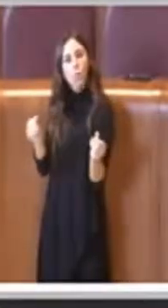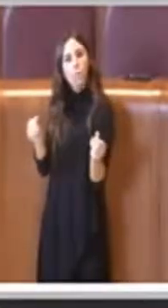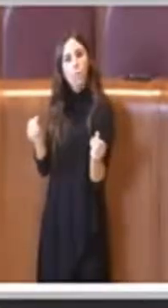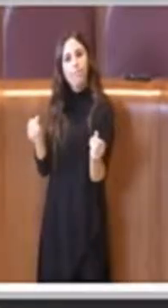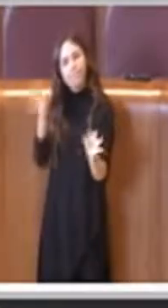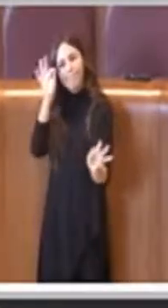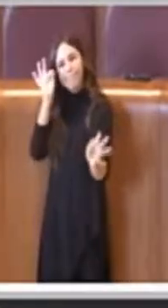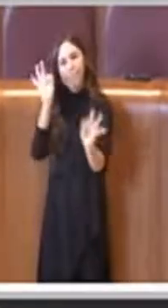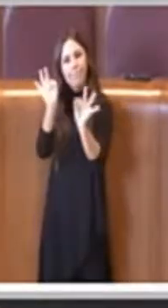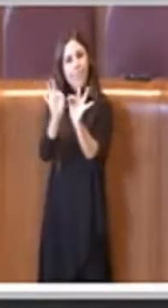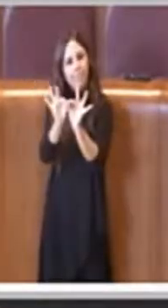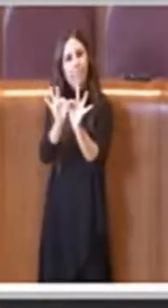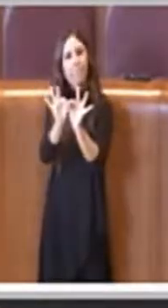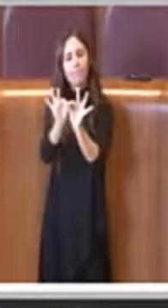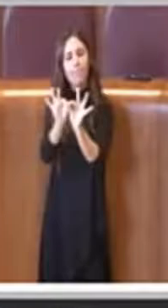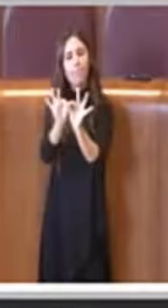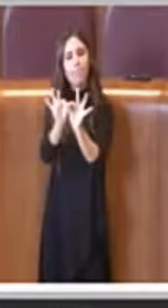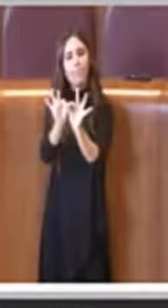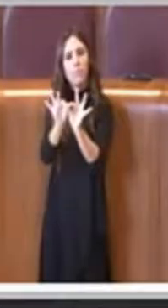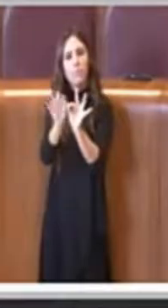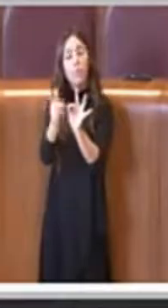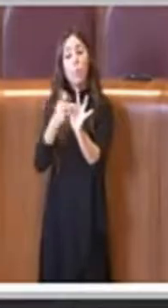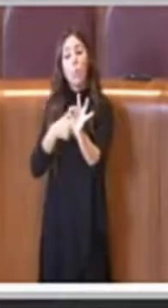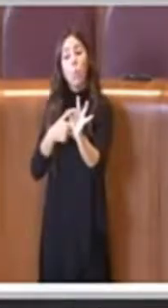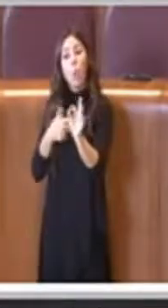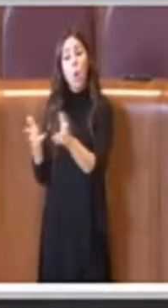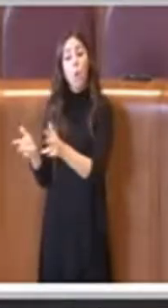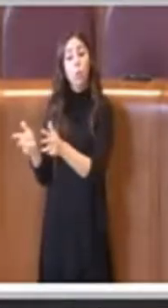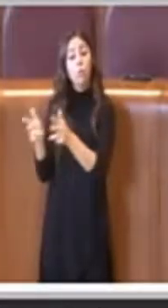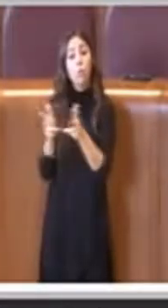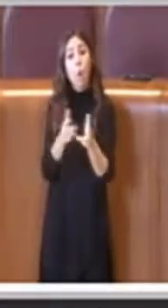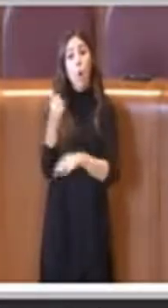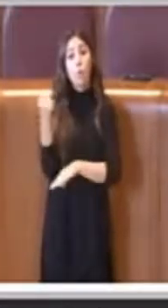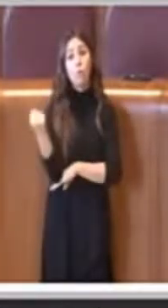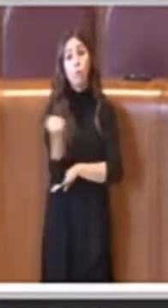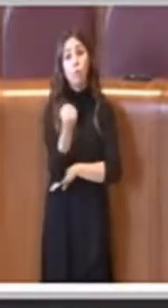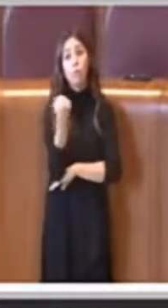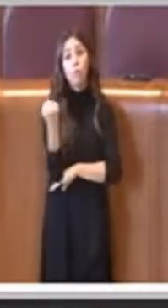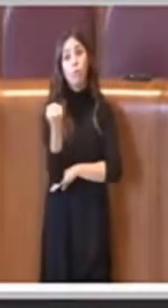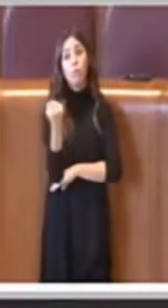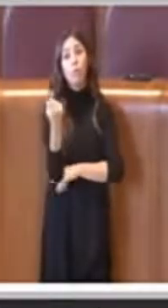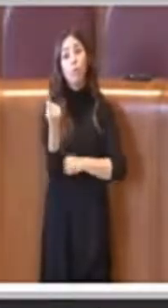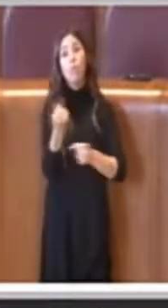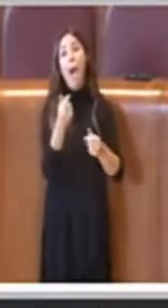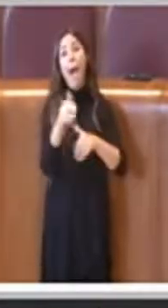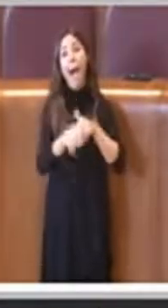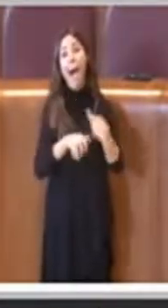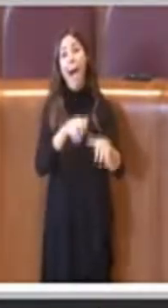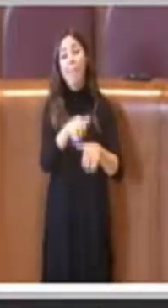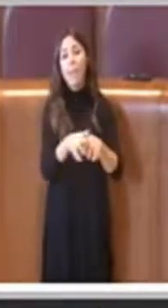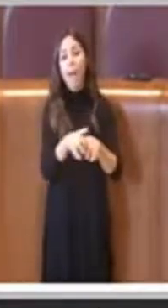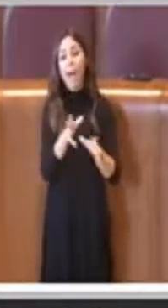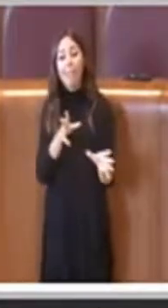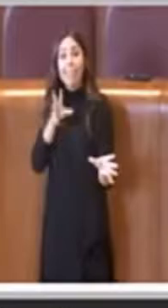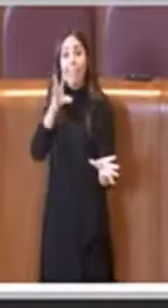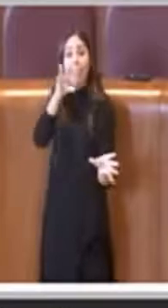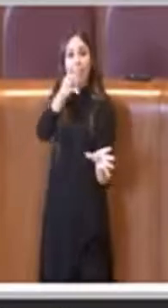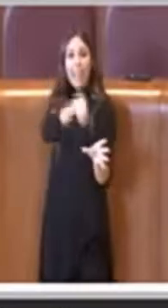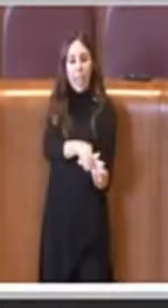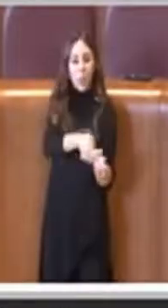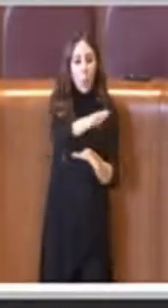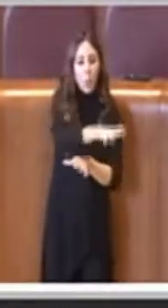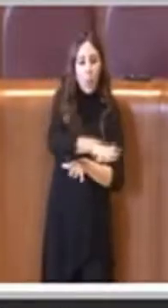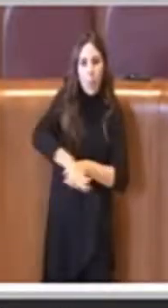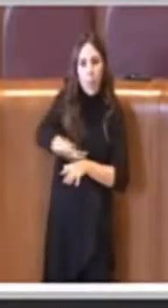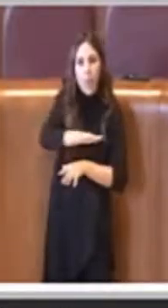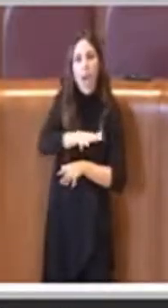spostare appunto il servizio attrazione animale all'interno dei parchi